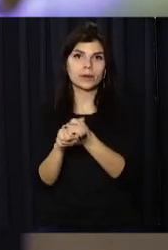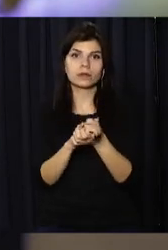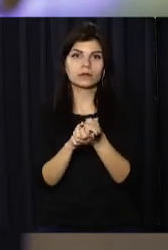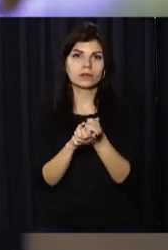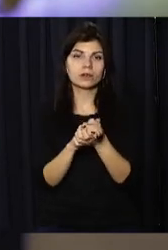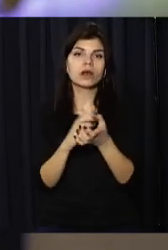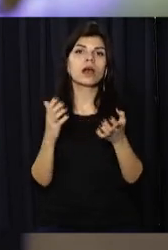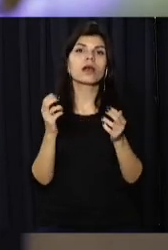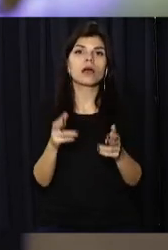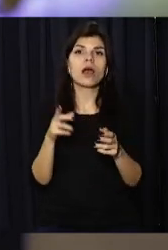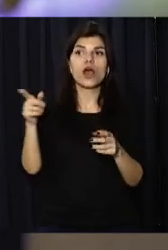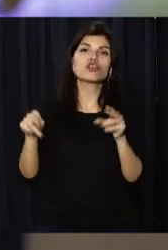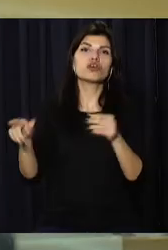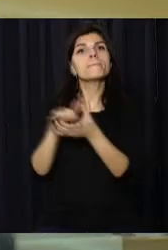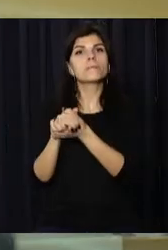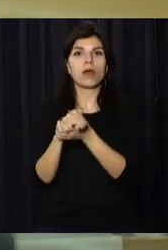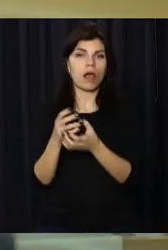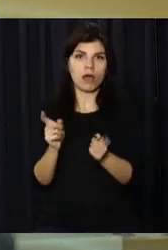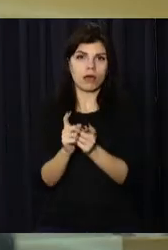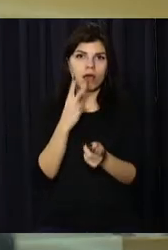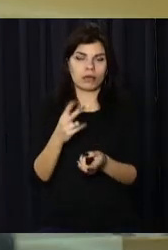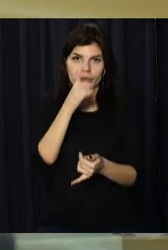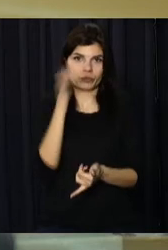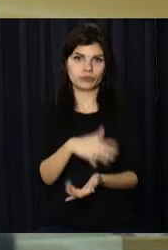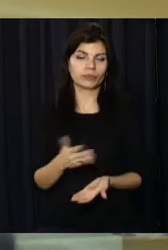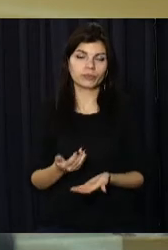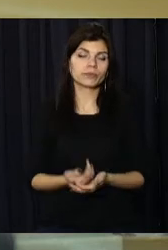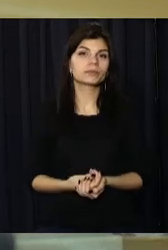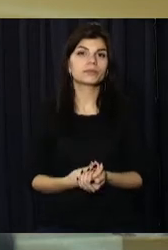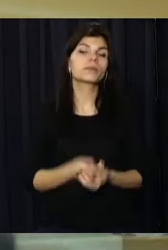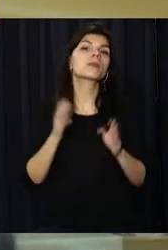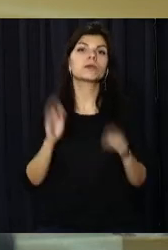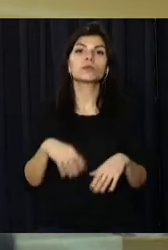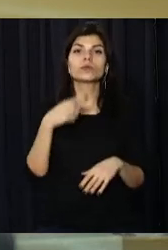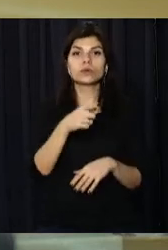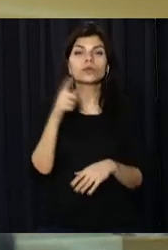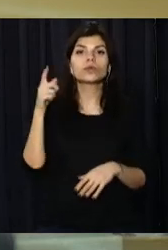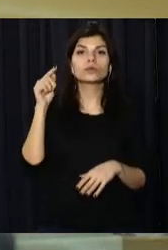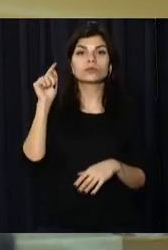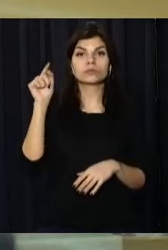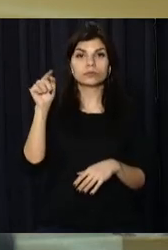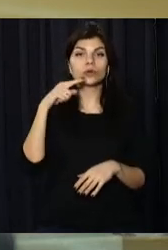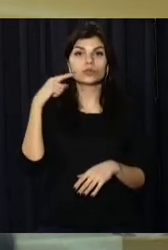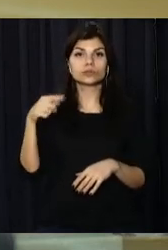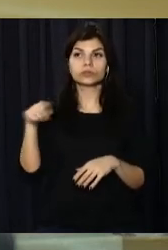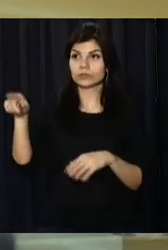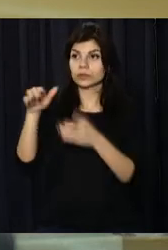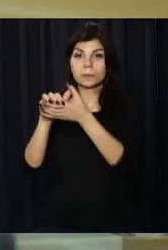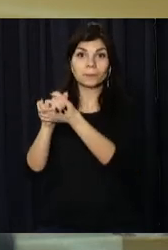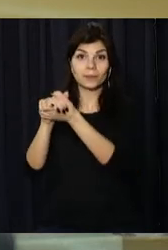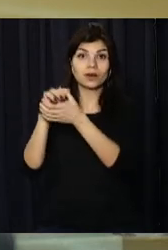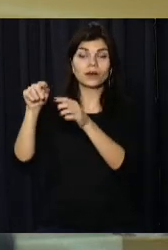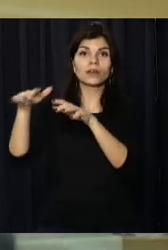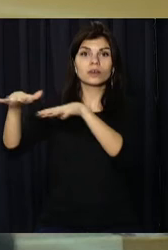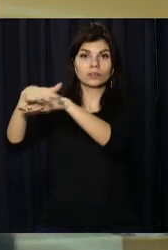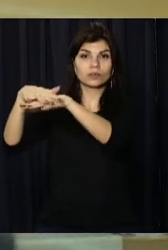як вона це заявляє. Путін доручив російським збройним силам забезпечити підтримку миру на території Ордло.